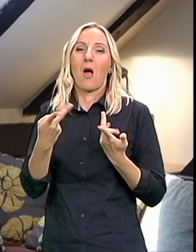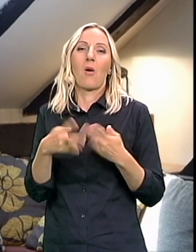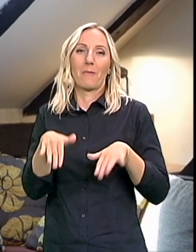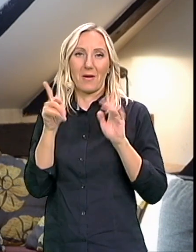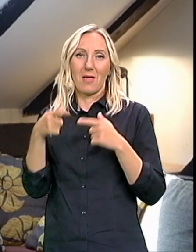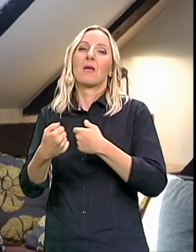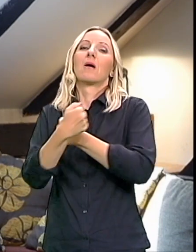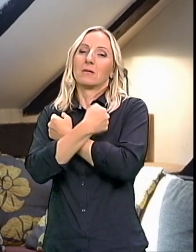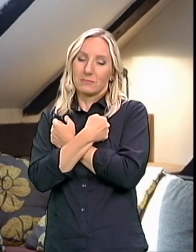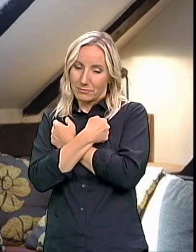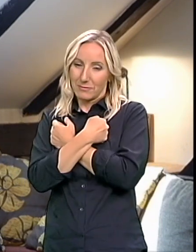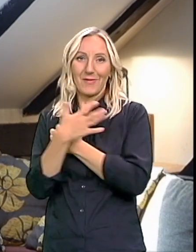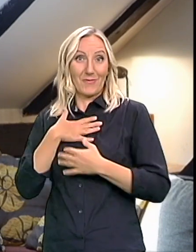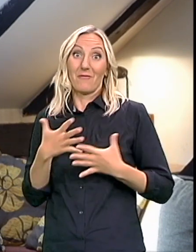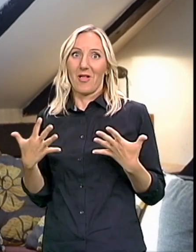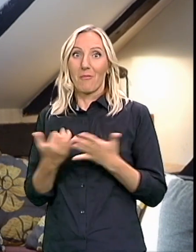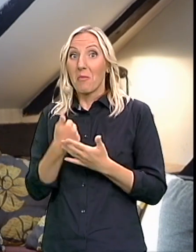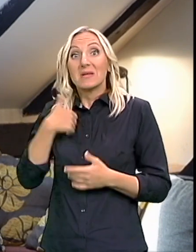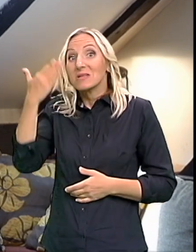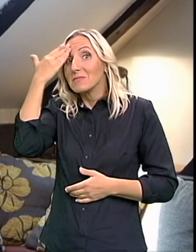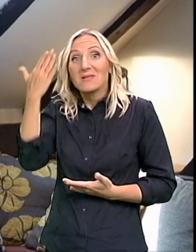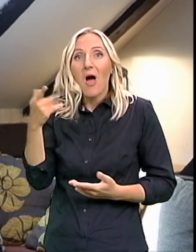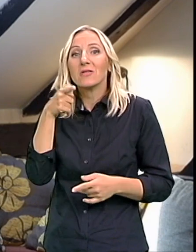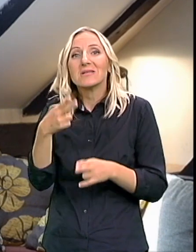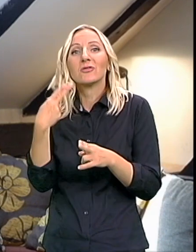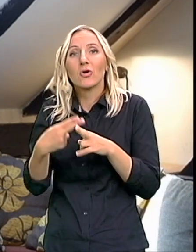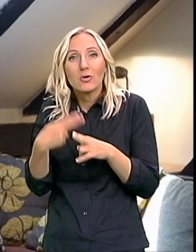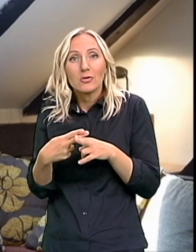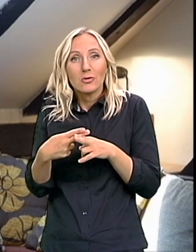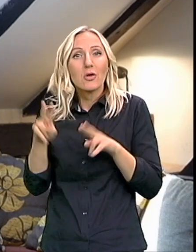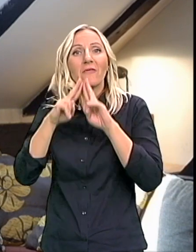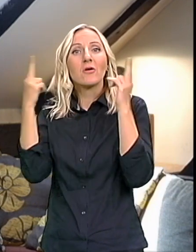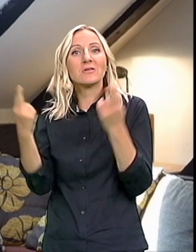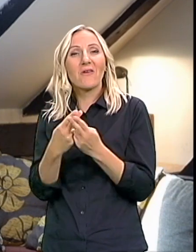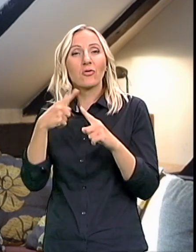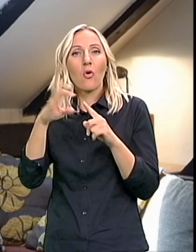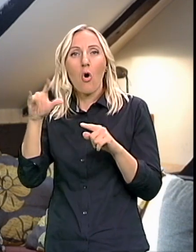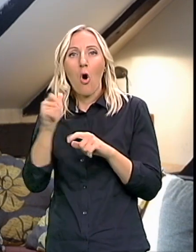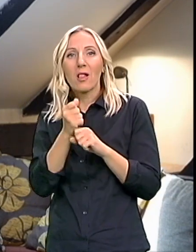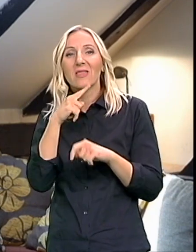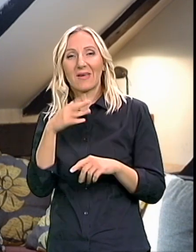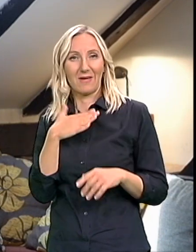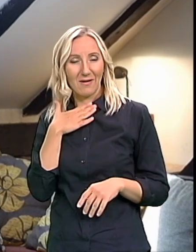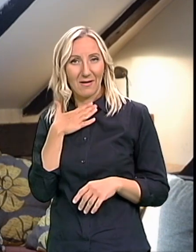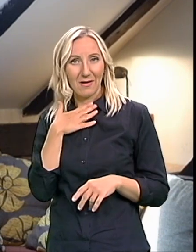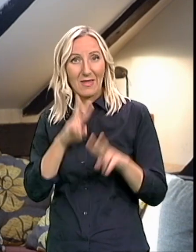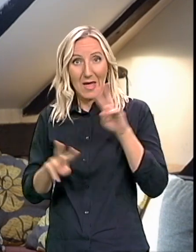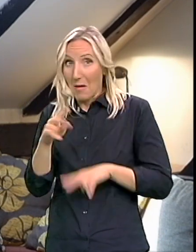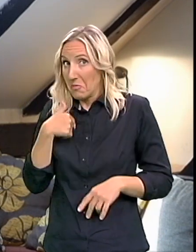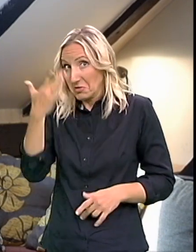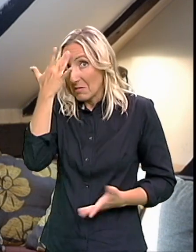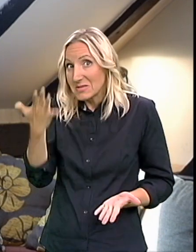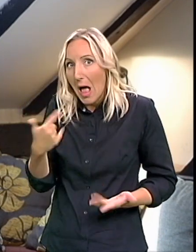velika pobjeda Niko od nas nije imao pojma Da se to zaboga zove Nekde u svetu Holding neka terapija Nispo Ali ništa o tome